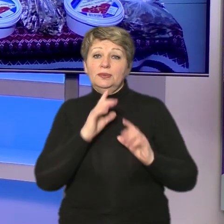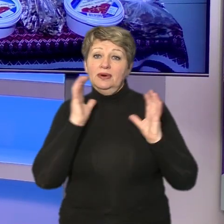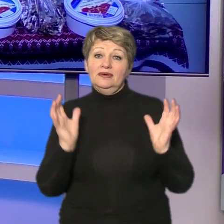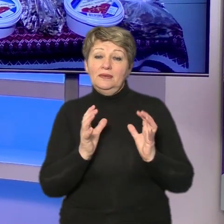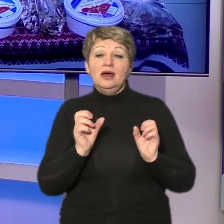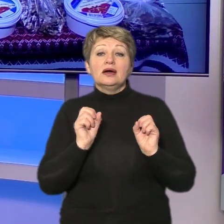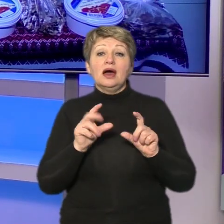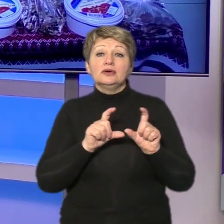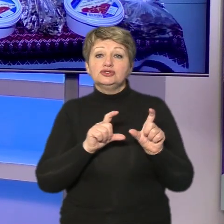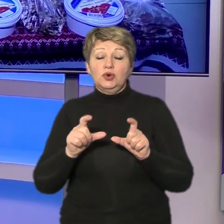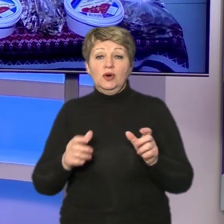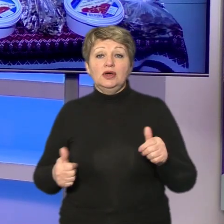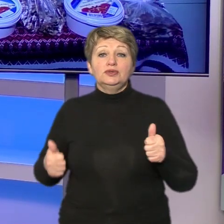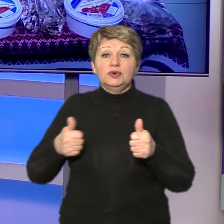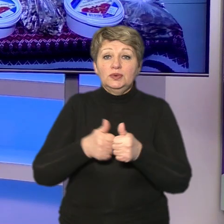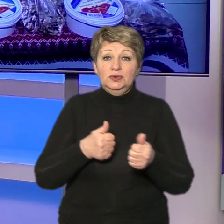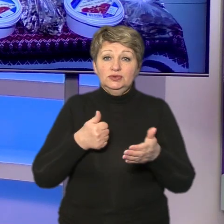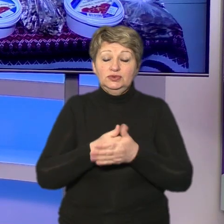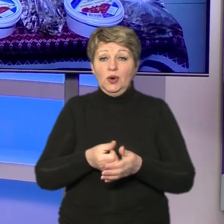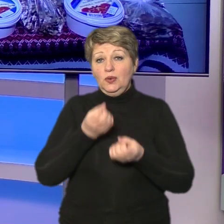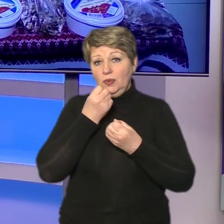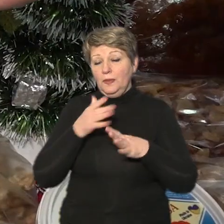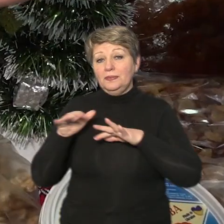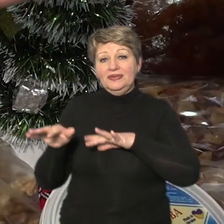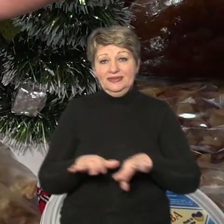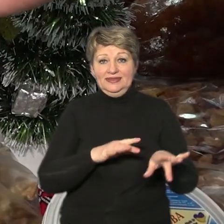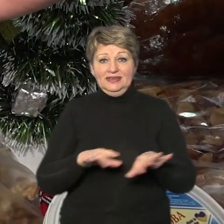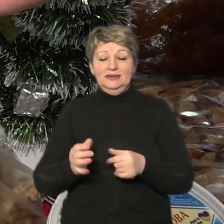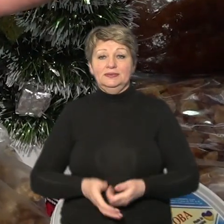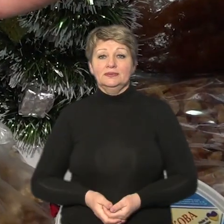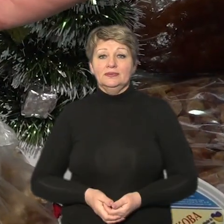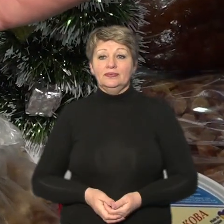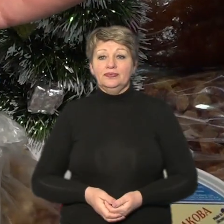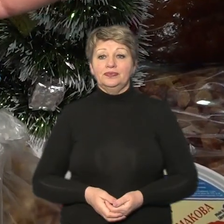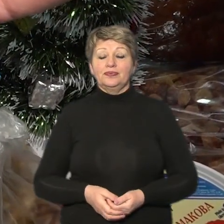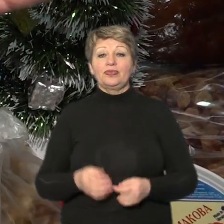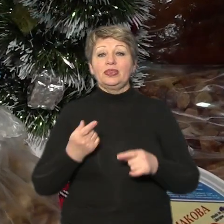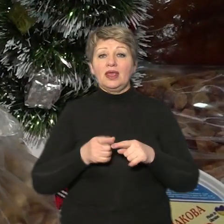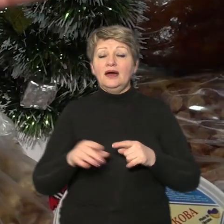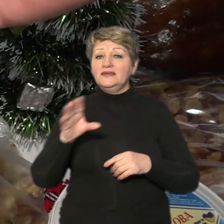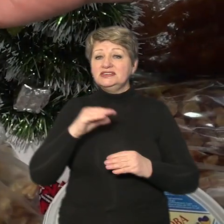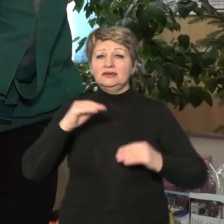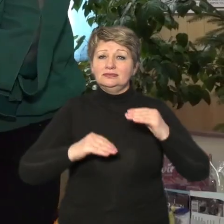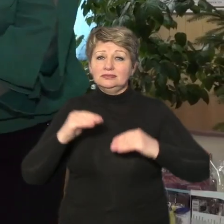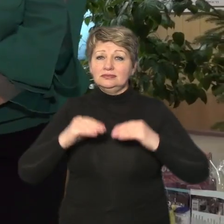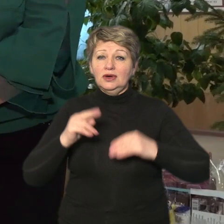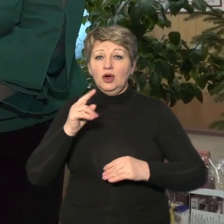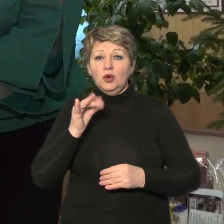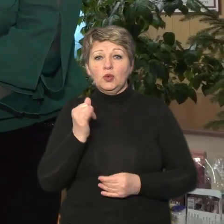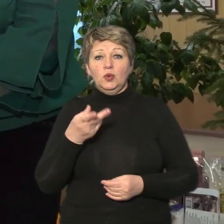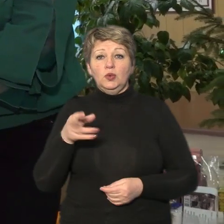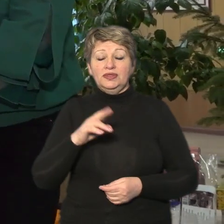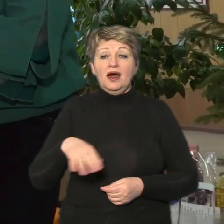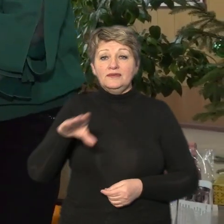навколо доброчинної справи дивіться сюжеті Дар'я Шевченко ось ці інгредієнти для кутів всю ніч готували вчителі